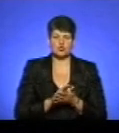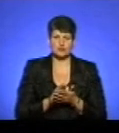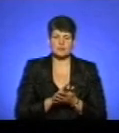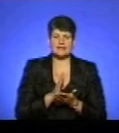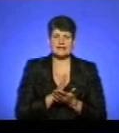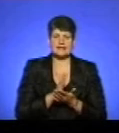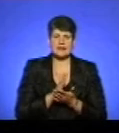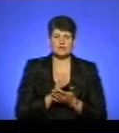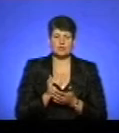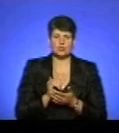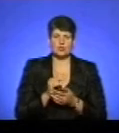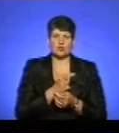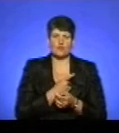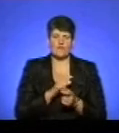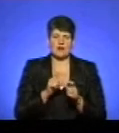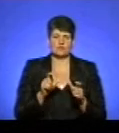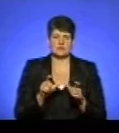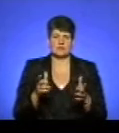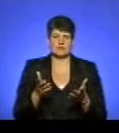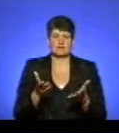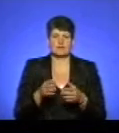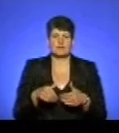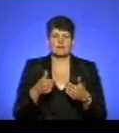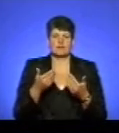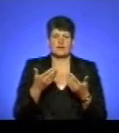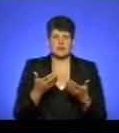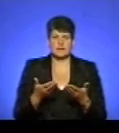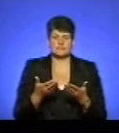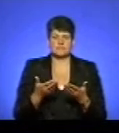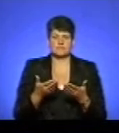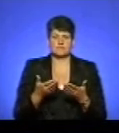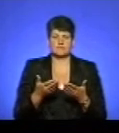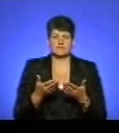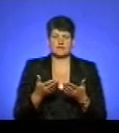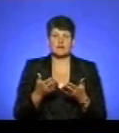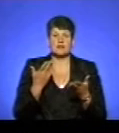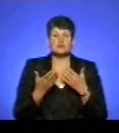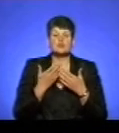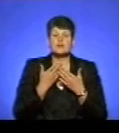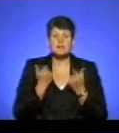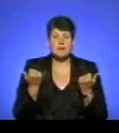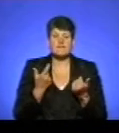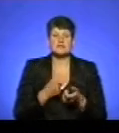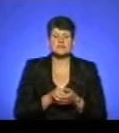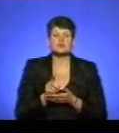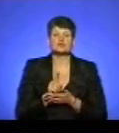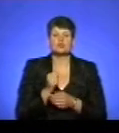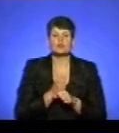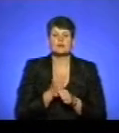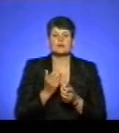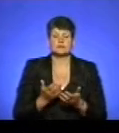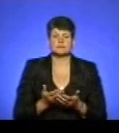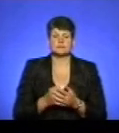наявності у лікувальному закладі, який надає спеціалізований Якщо вакцини немає, що тоді робити десь?